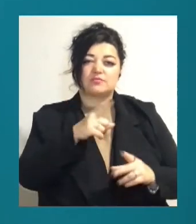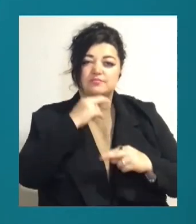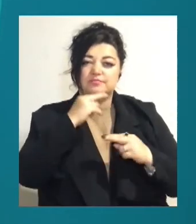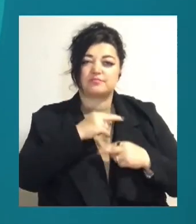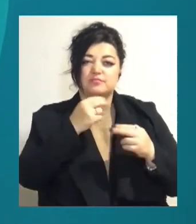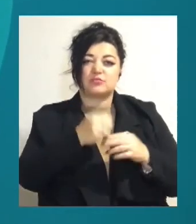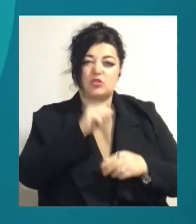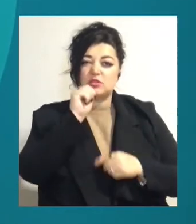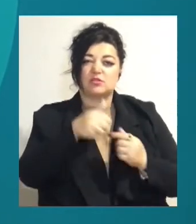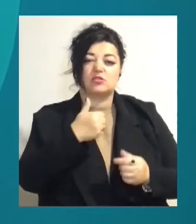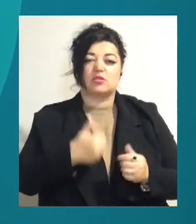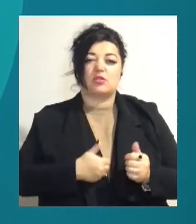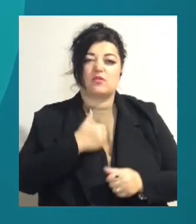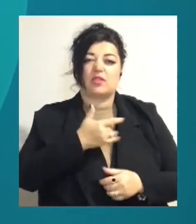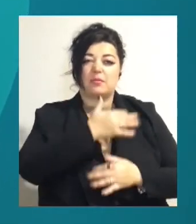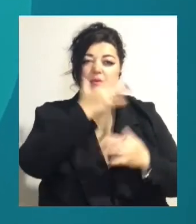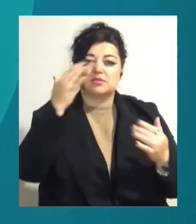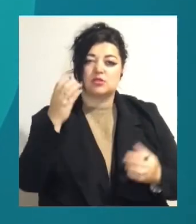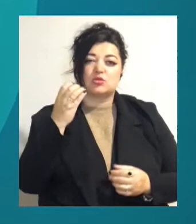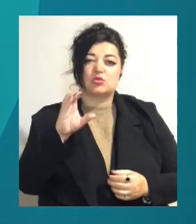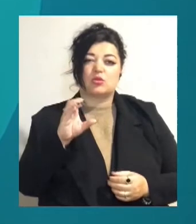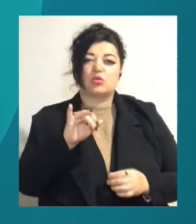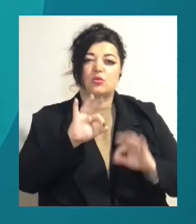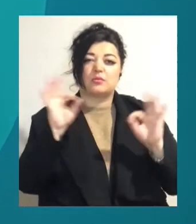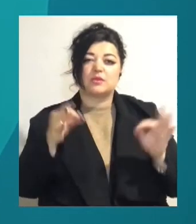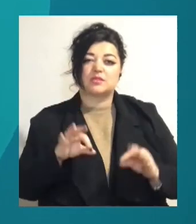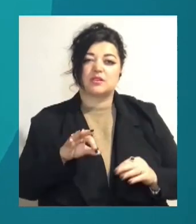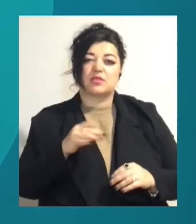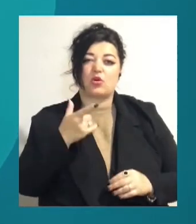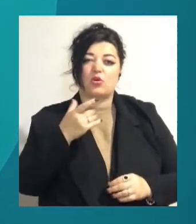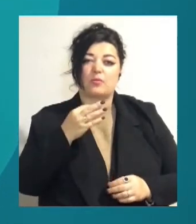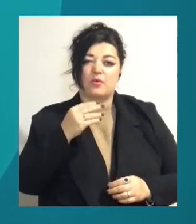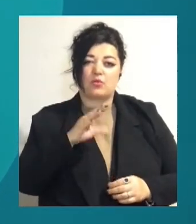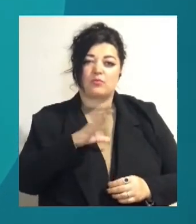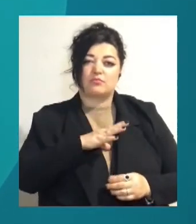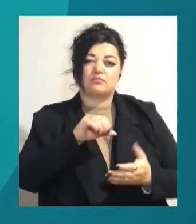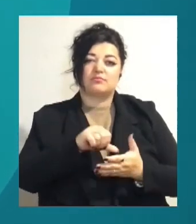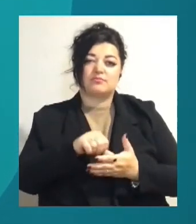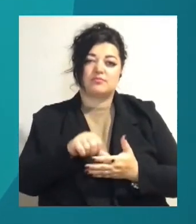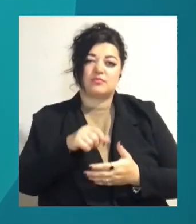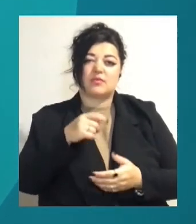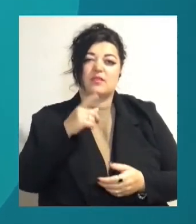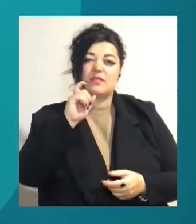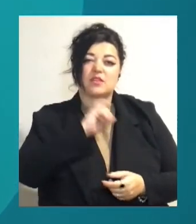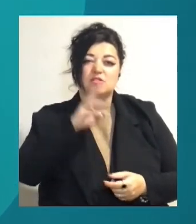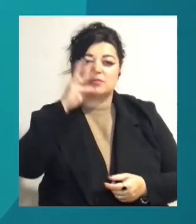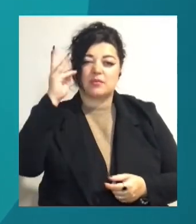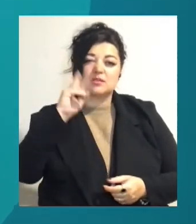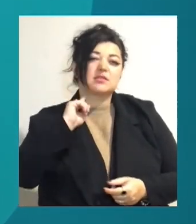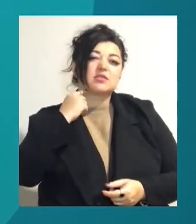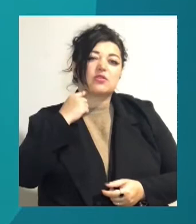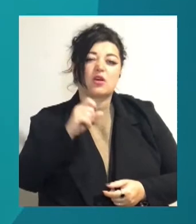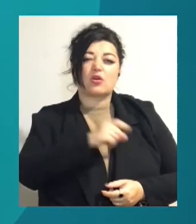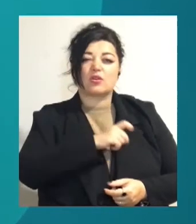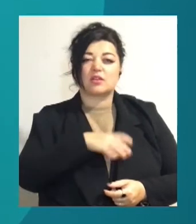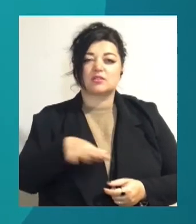Небесної сотні. У мистецтві володіння бойовим гопаком змагалися діти з семи областей України – Рівненської, Хмельницької, Кіровоградської, Одеської та